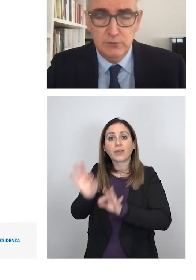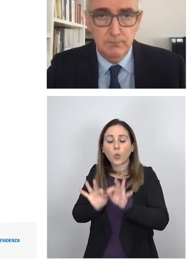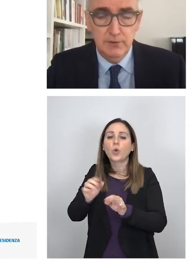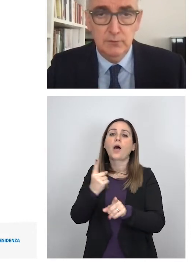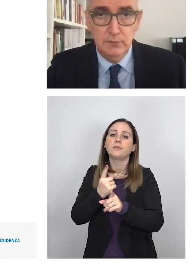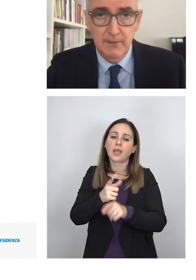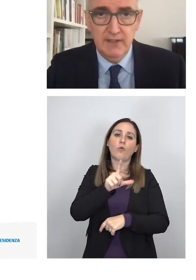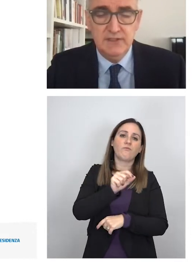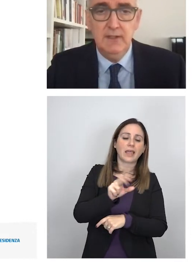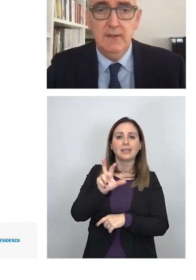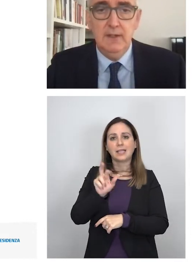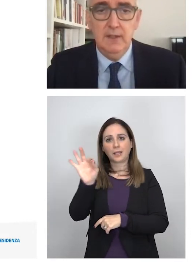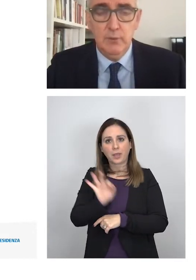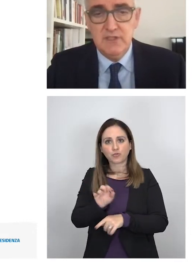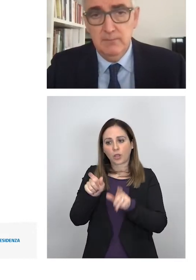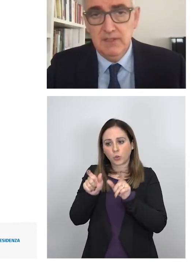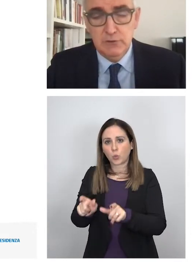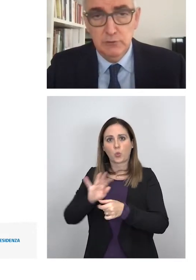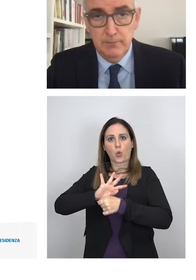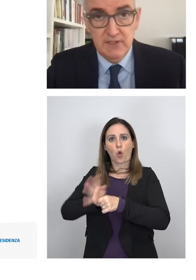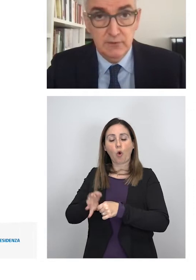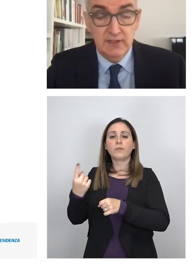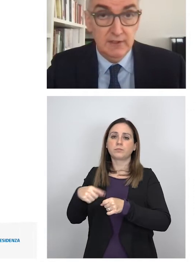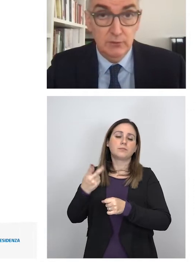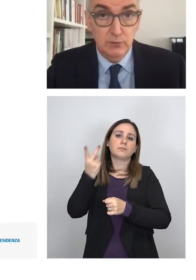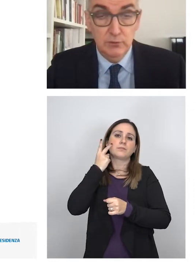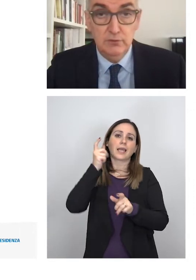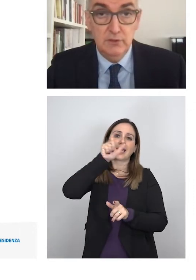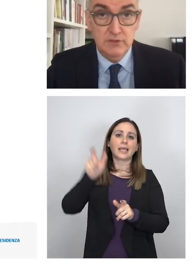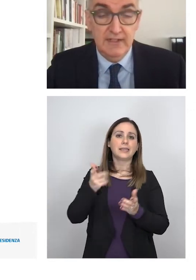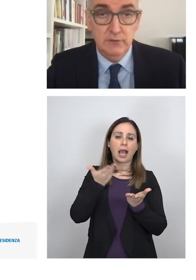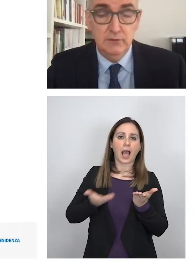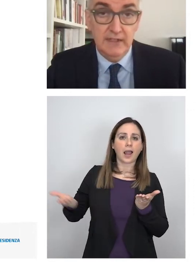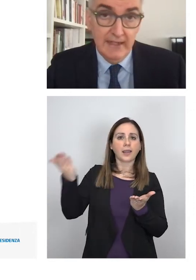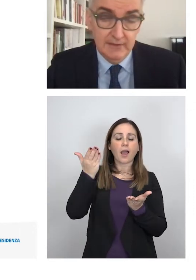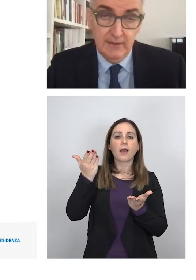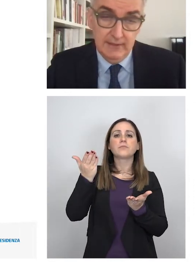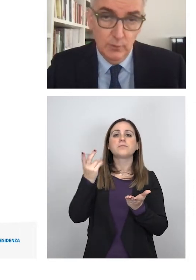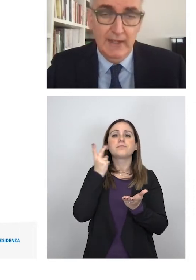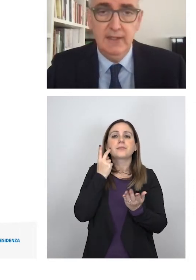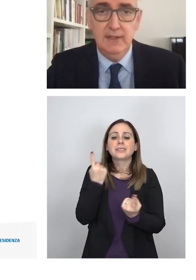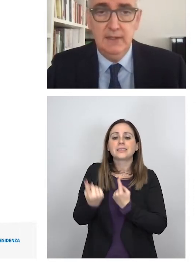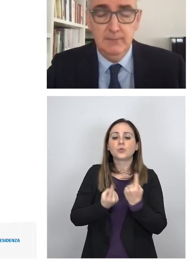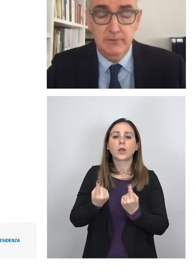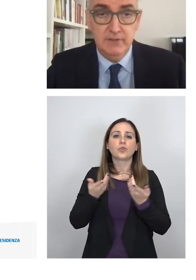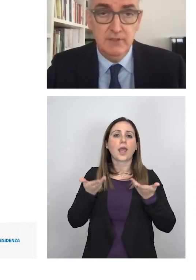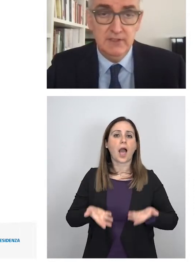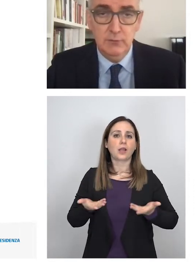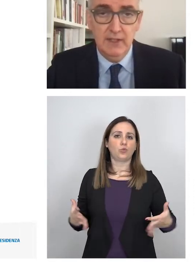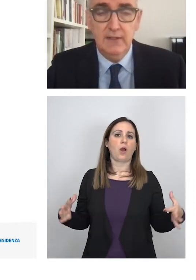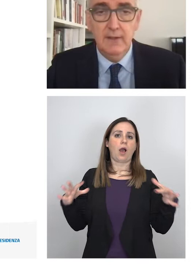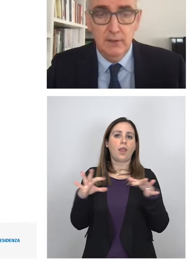vedete diffusa un po' in tutto il paese queste ovviamente sono proiezioni che tengono conto dello stato dell'arte attuale e delle